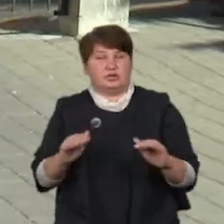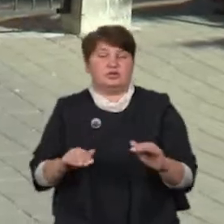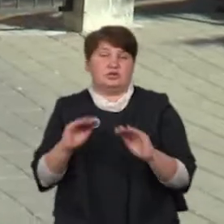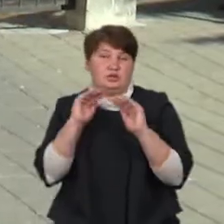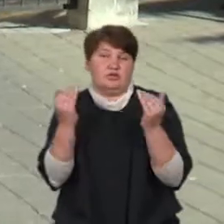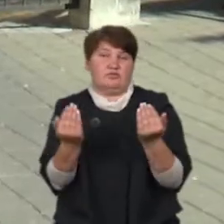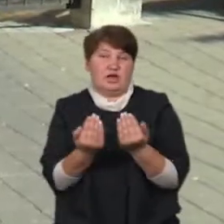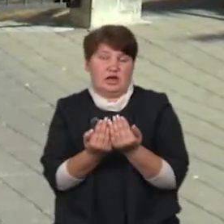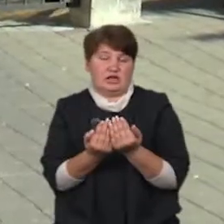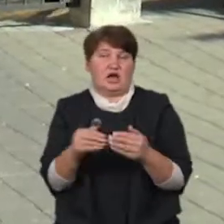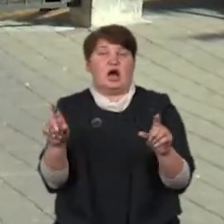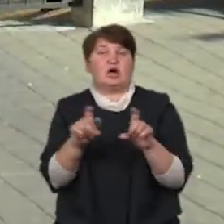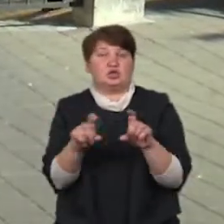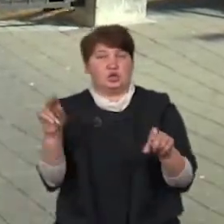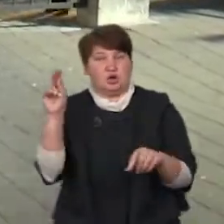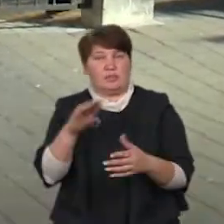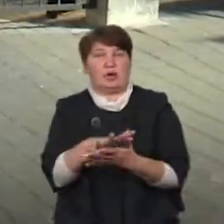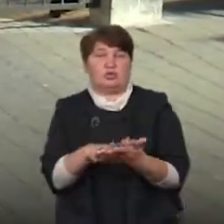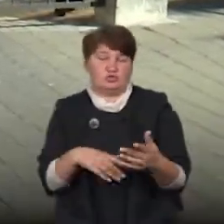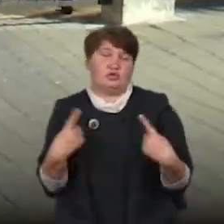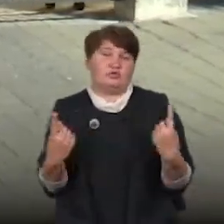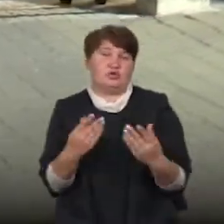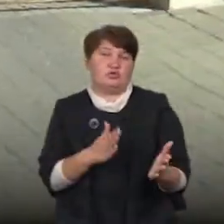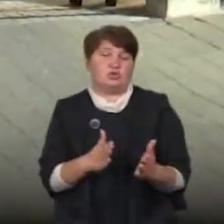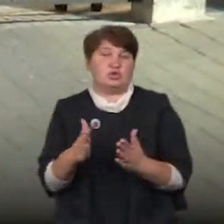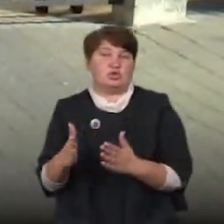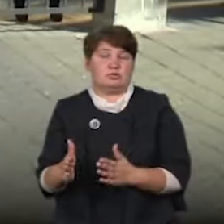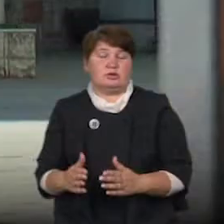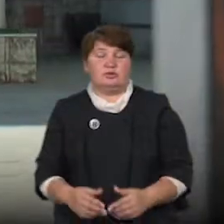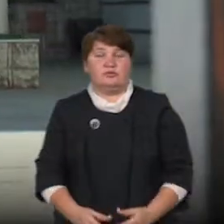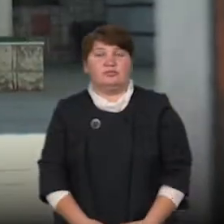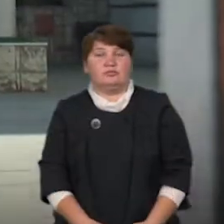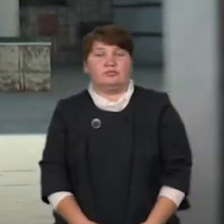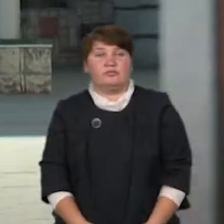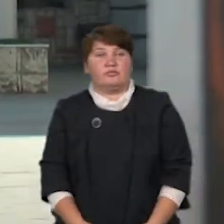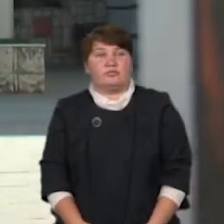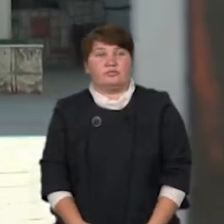режимі. Наталія Олексійенко, Олександр Букацюк. Новини на Суспільному. Іван Франківськ.